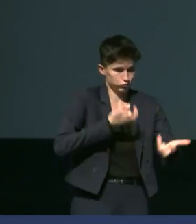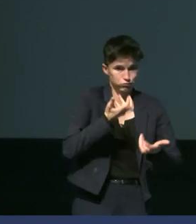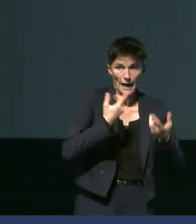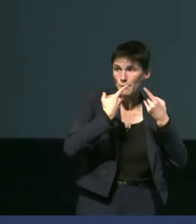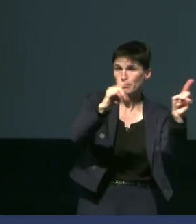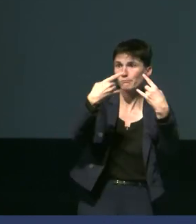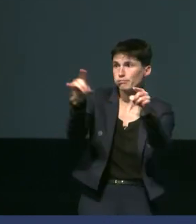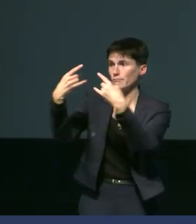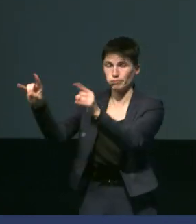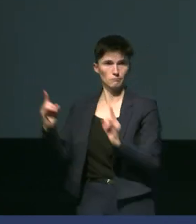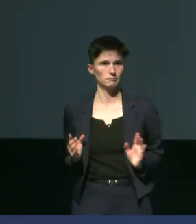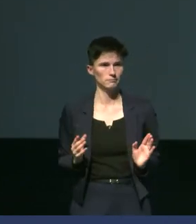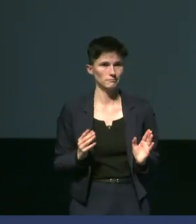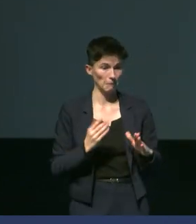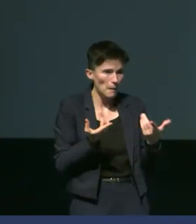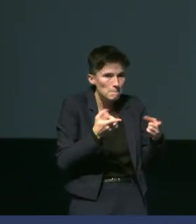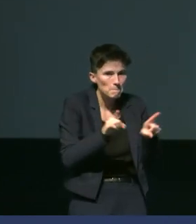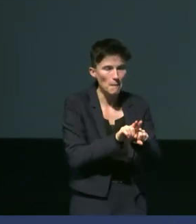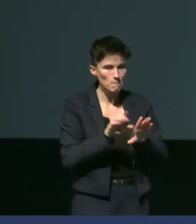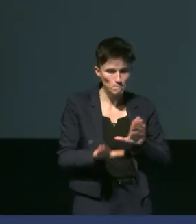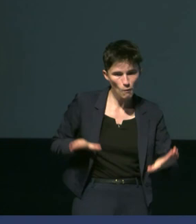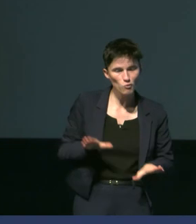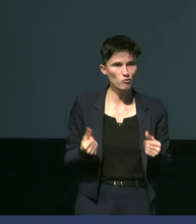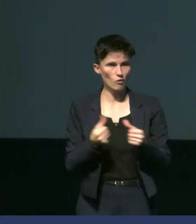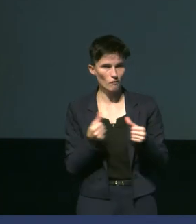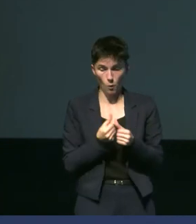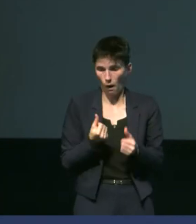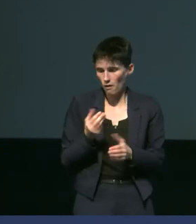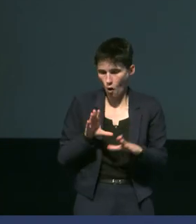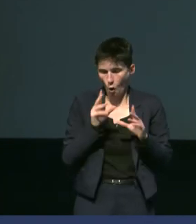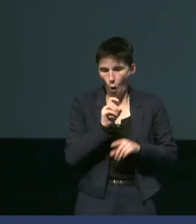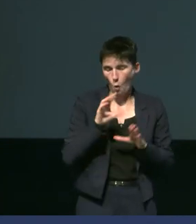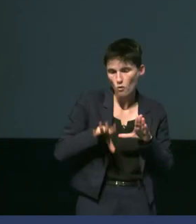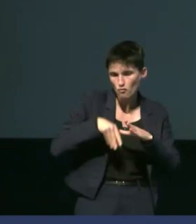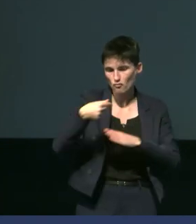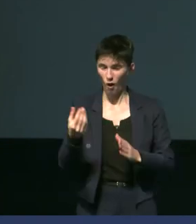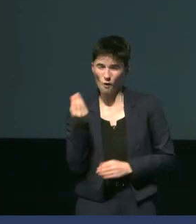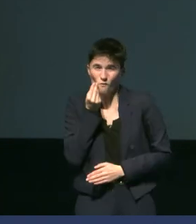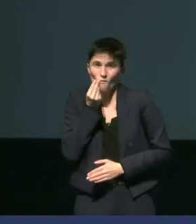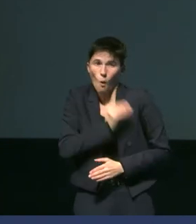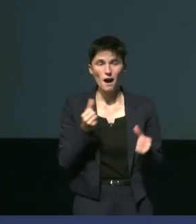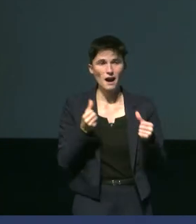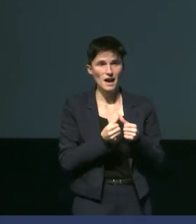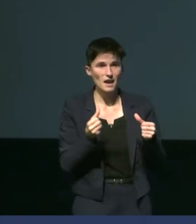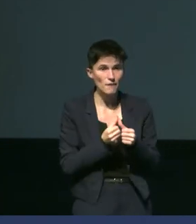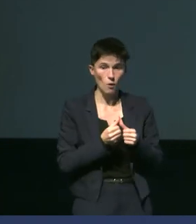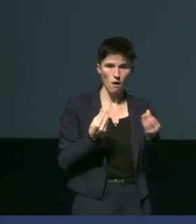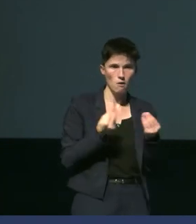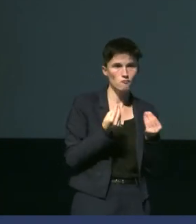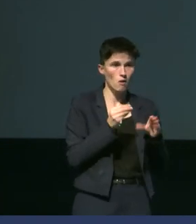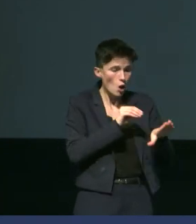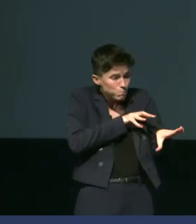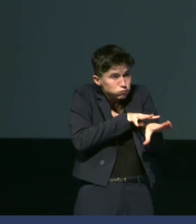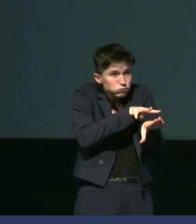exactement ce qui est en train de se passer avec ces manchots-là. Ils sortent de l'eau, ils sont tout froids et ils commencent par envoyer du flux sanguin chaud au niveau de la périphérie avant